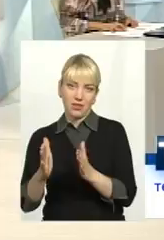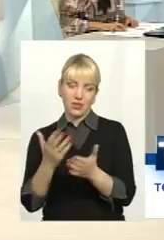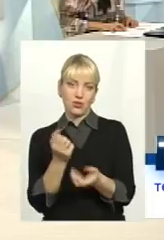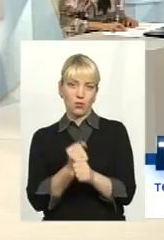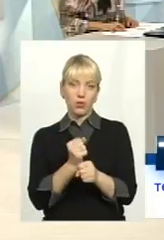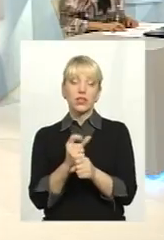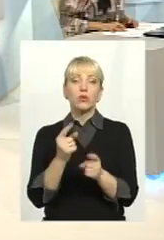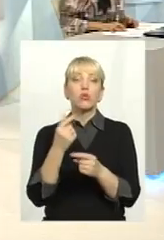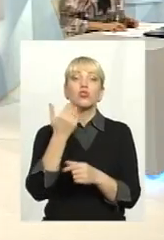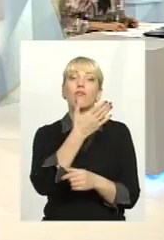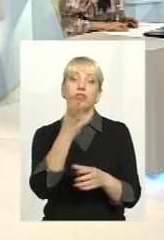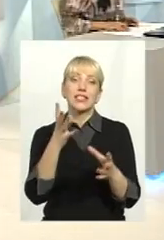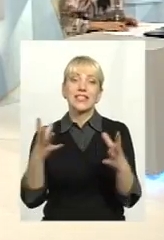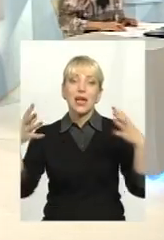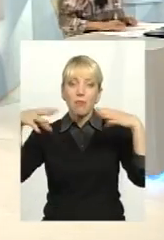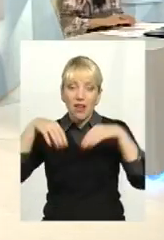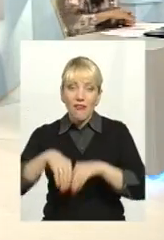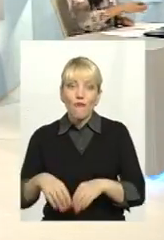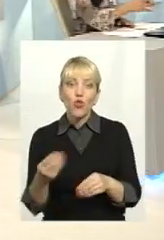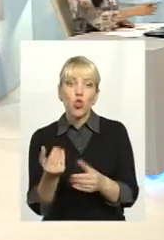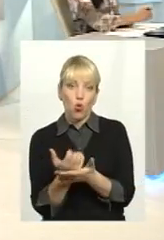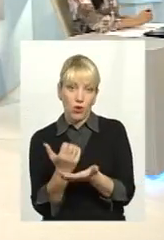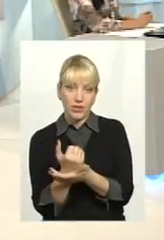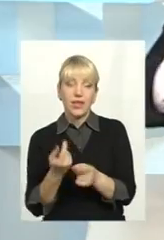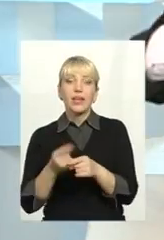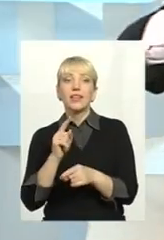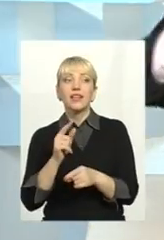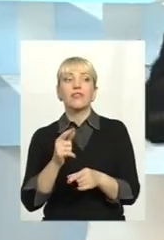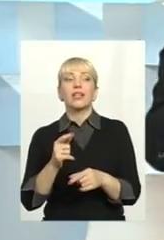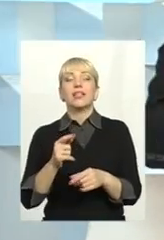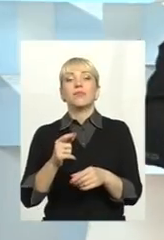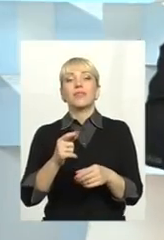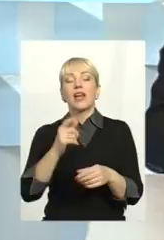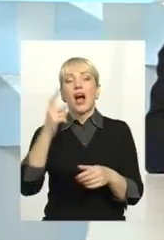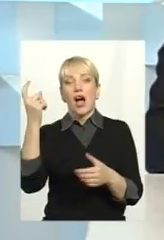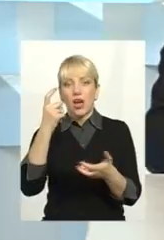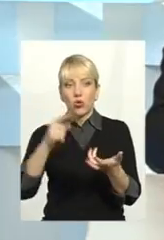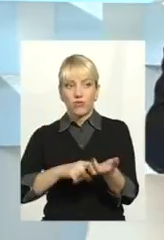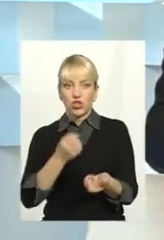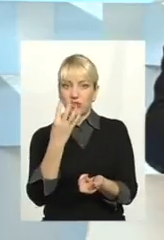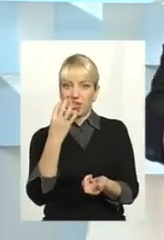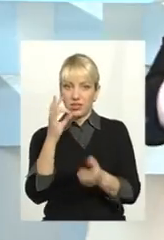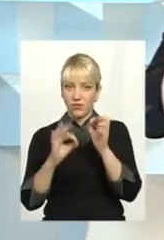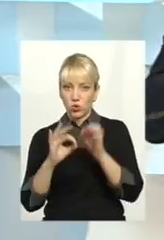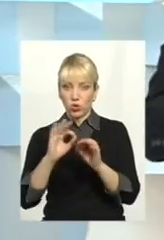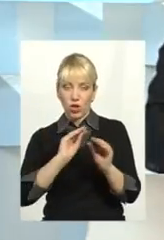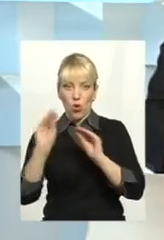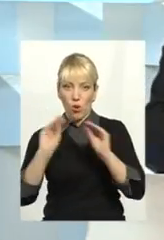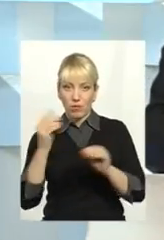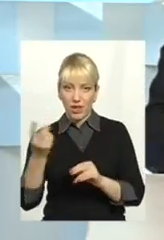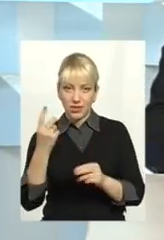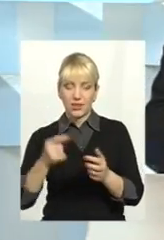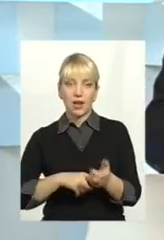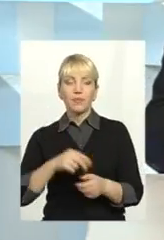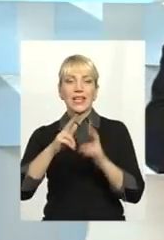таки вони з ними вдолі. І ось таємниця в тому, що в великих містах на Харкові 14% обладнання, в Дніпрі